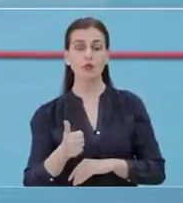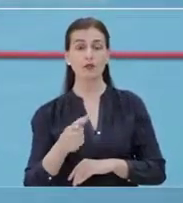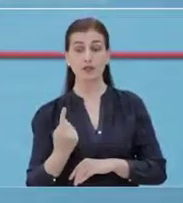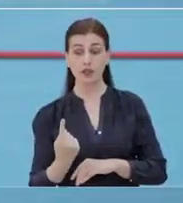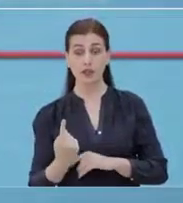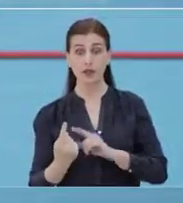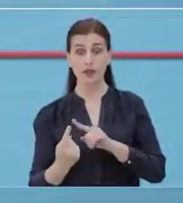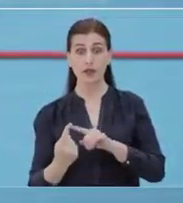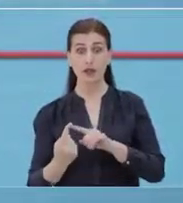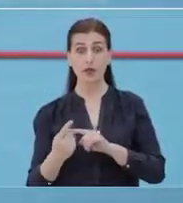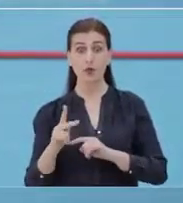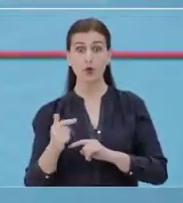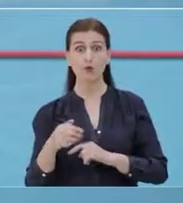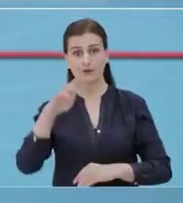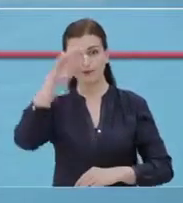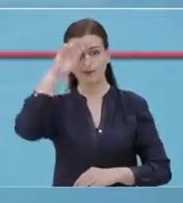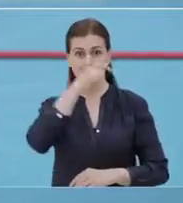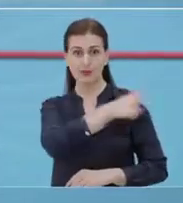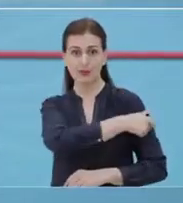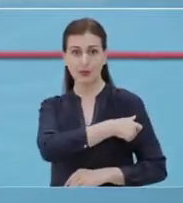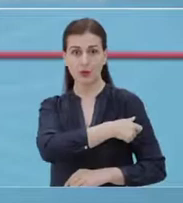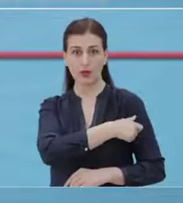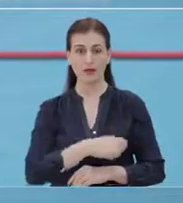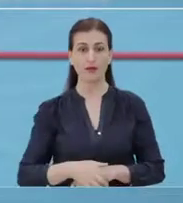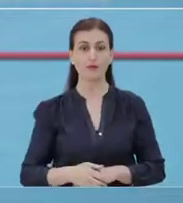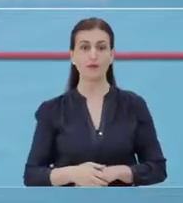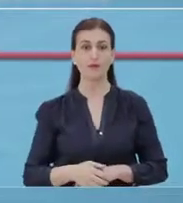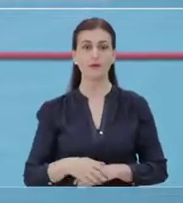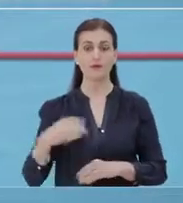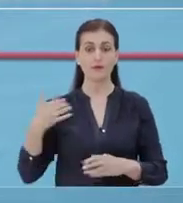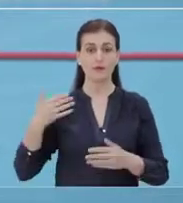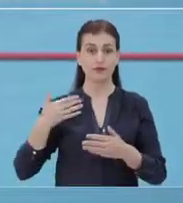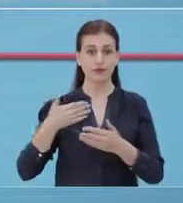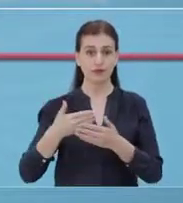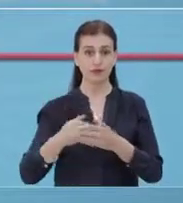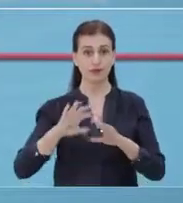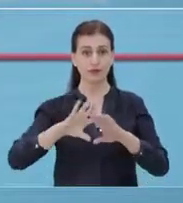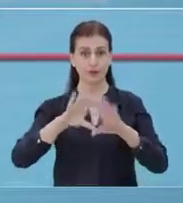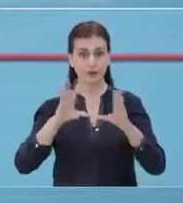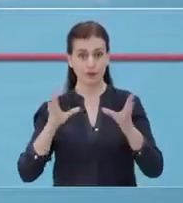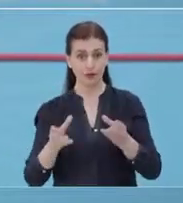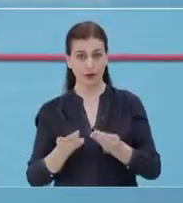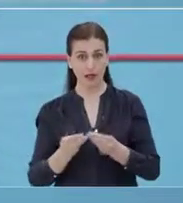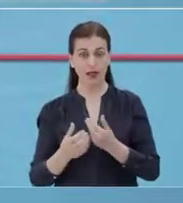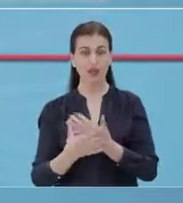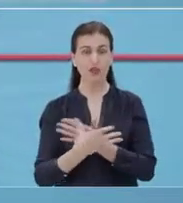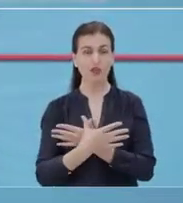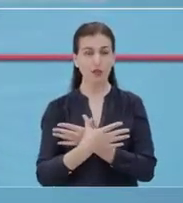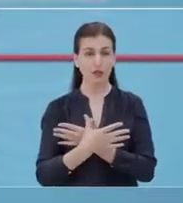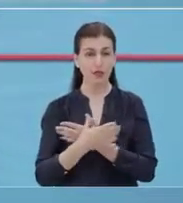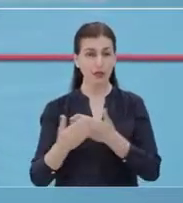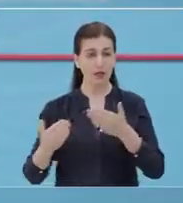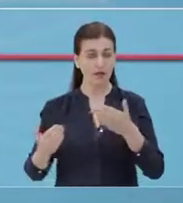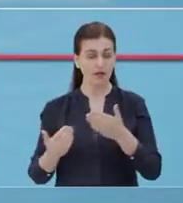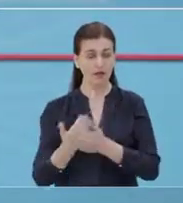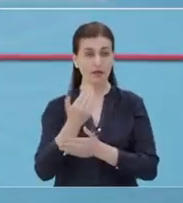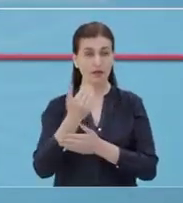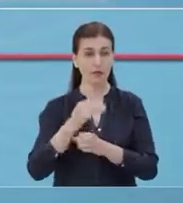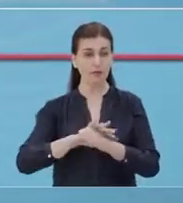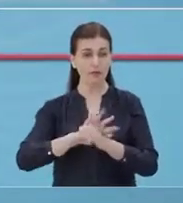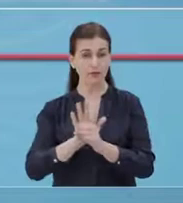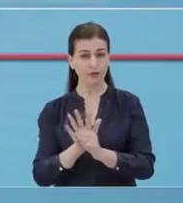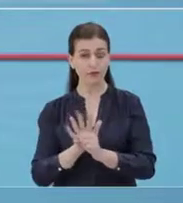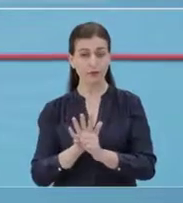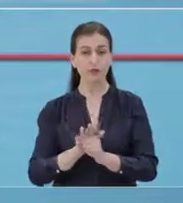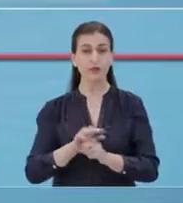të cilëve njëri ka qënë personel shëndetsar. Dere në këto momente, në Shqipri, që nga dyshimi për fillimin